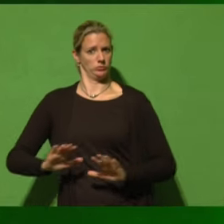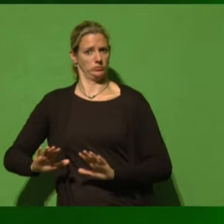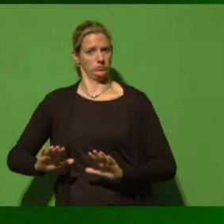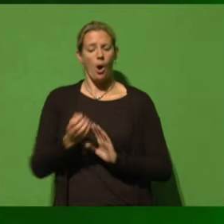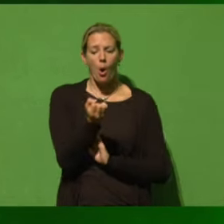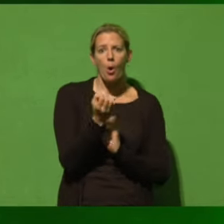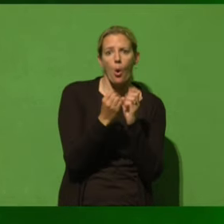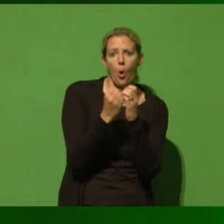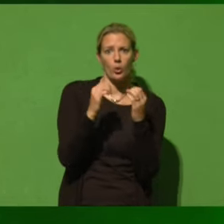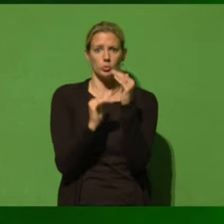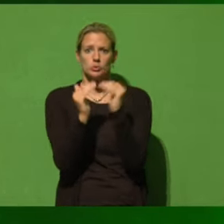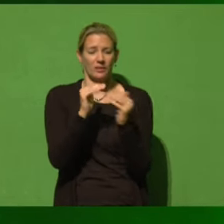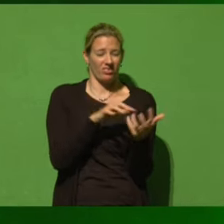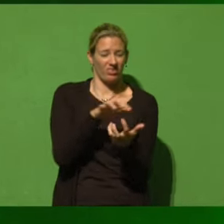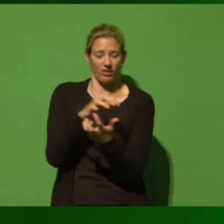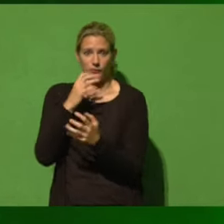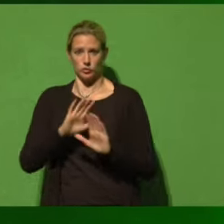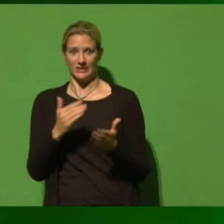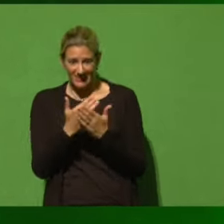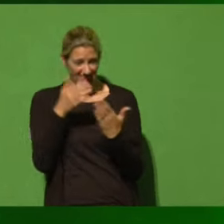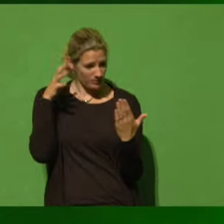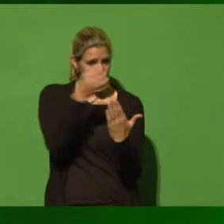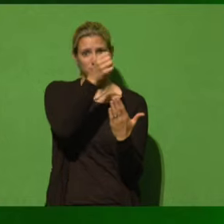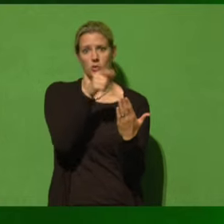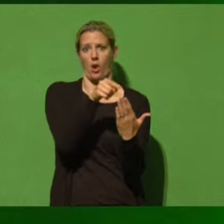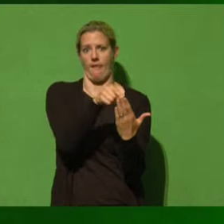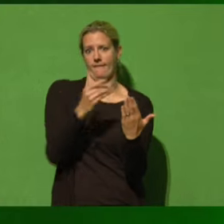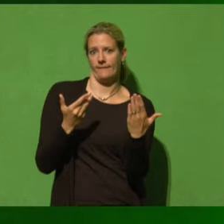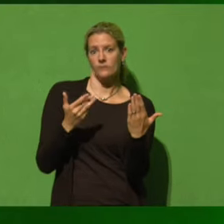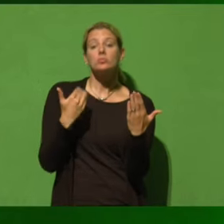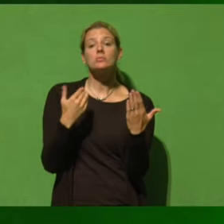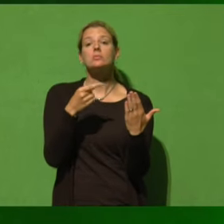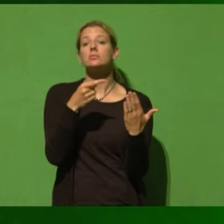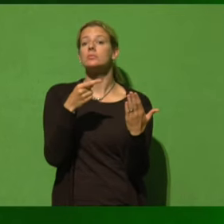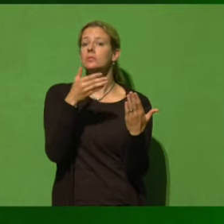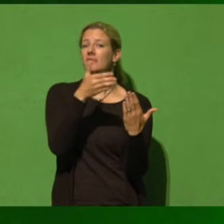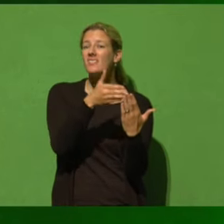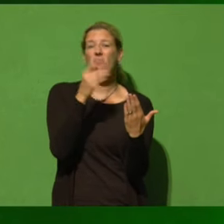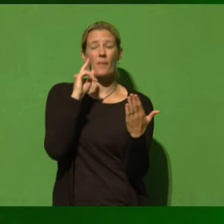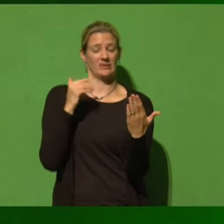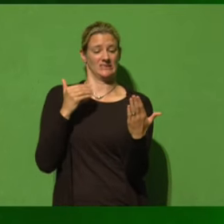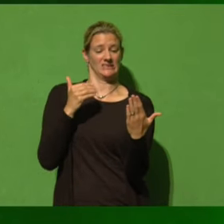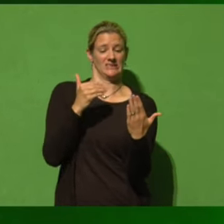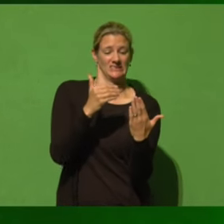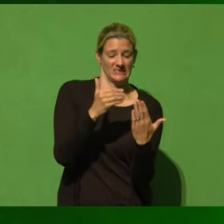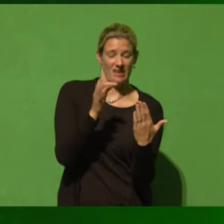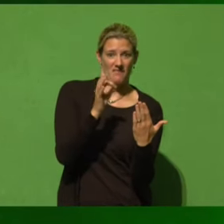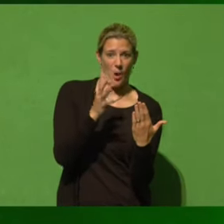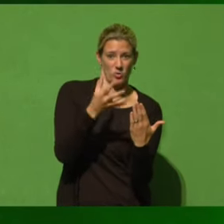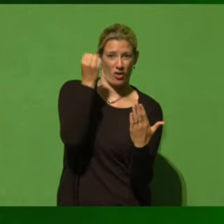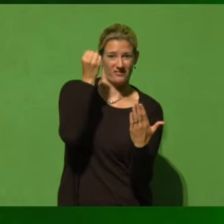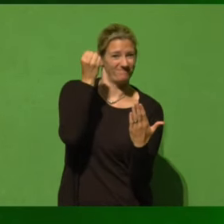Ökosysteme nicht aus dem Gleichgewicht zu bringen. Und diese Klimaschutzziele, deren Einhaltung ist gefährdet. Und warum ist sie gefährdet?